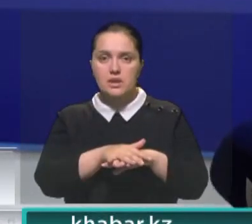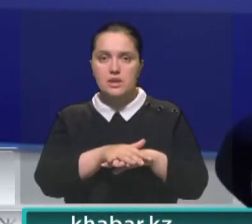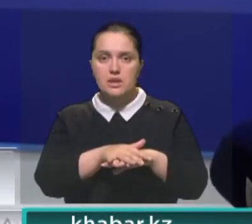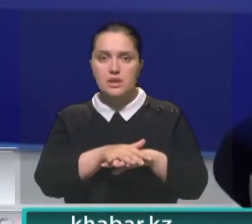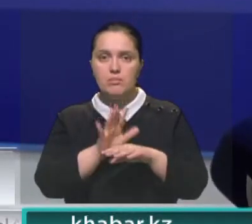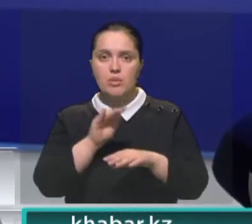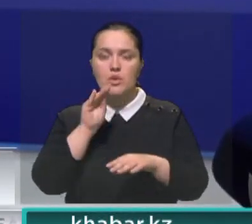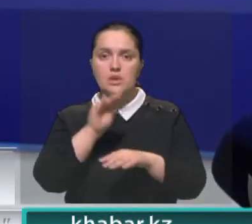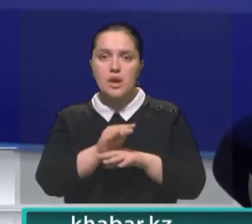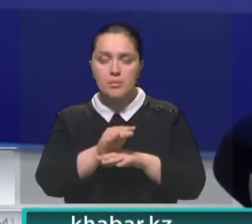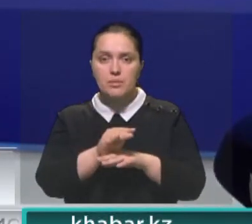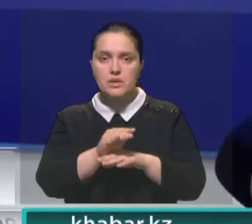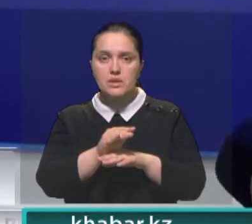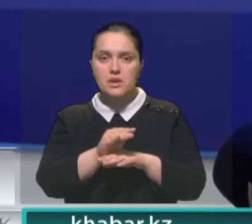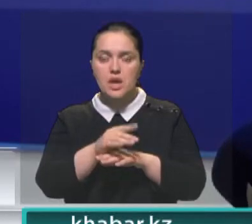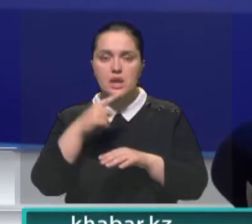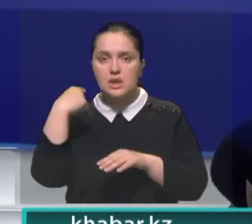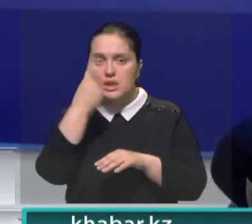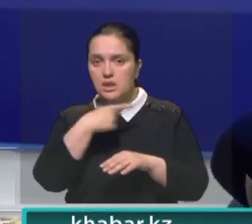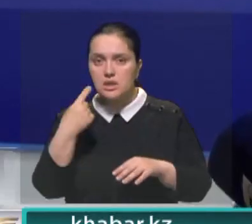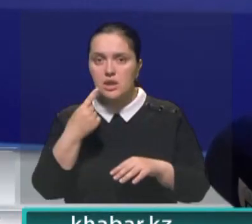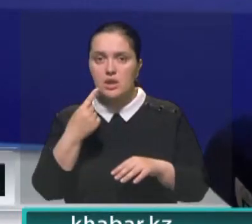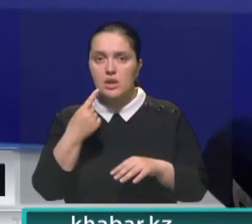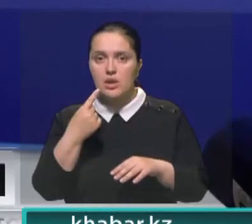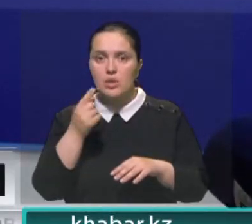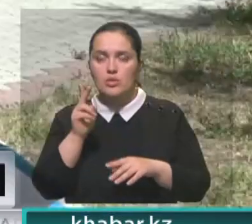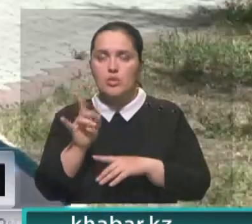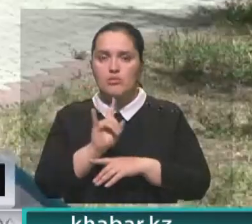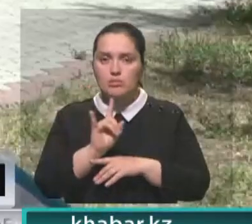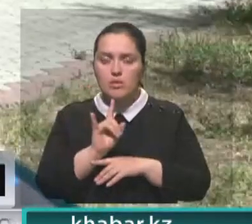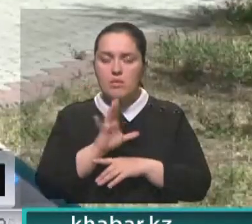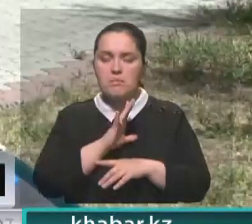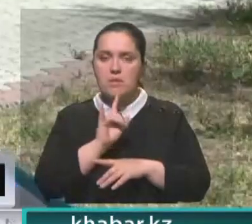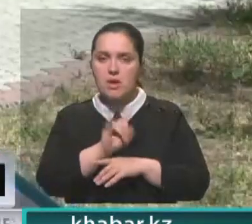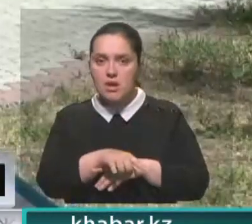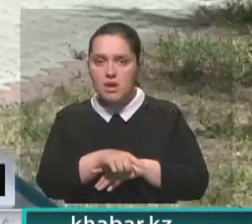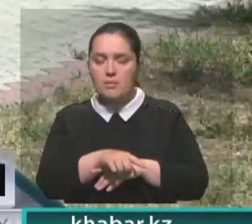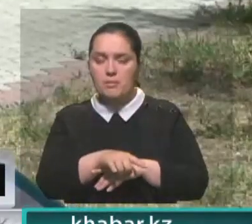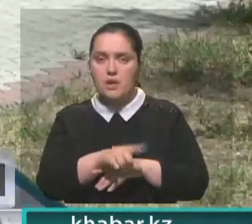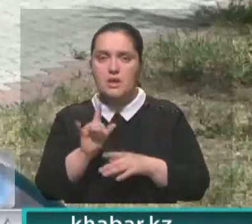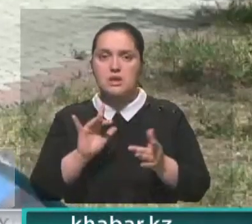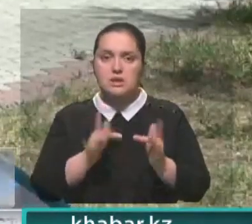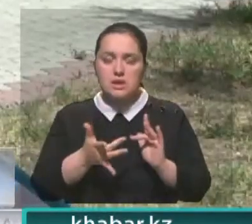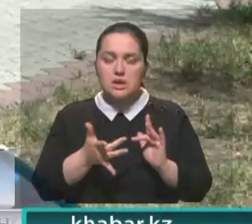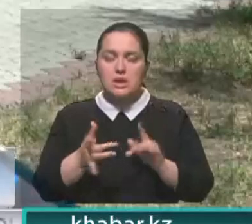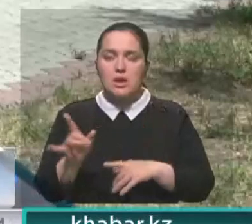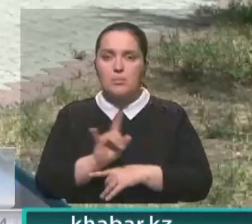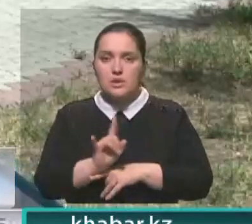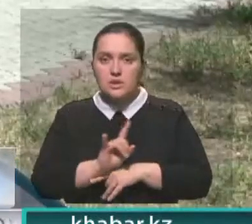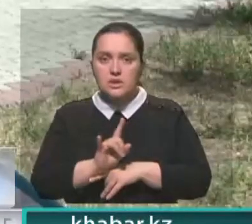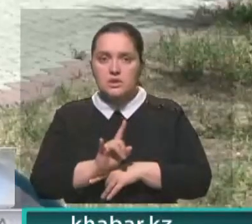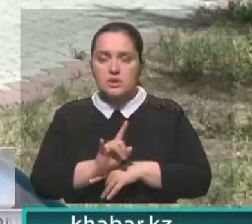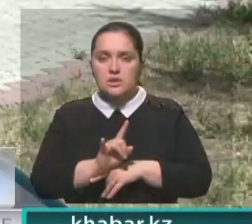вся дополнительная линия для лиц, которые стали жертвами мошенничества. Сейчас в сфере интернет-мошенничества,